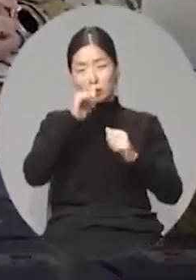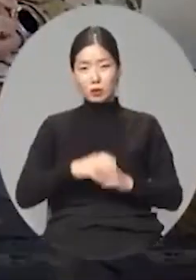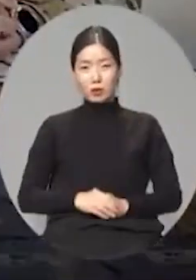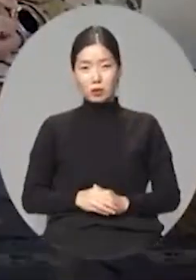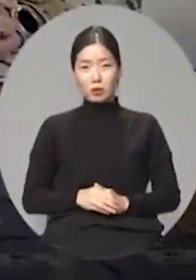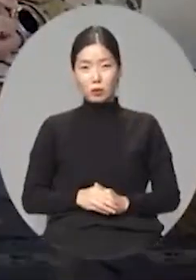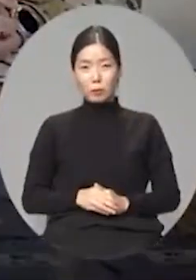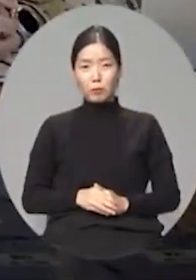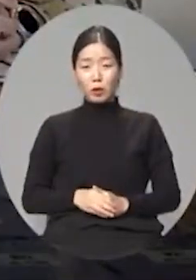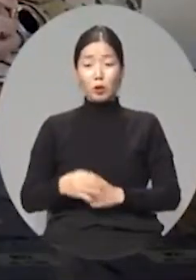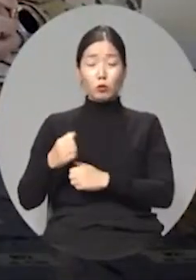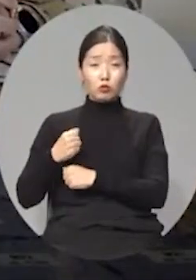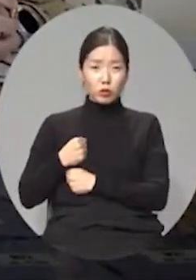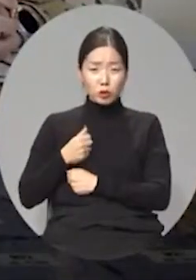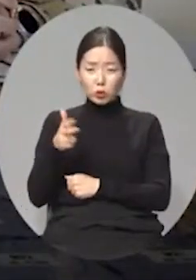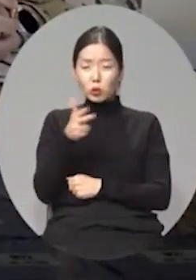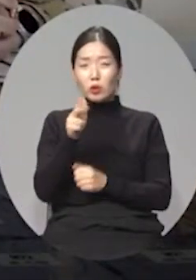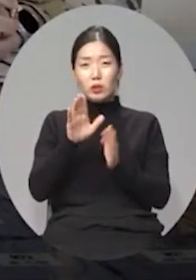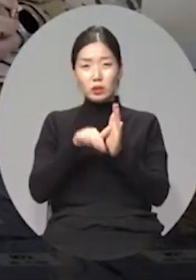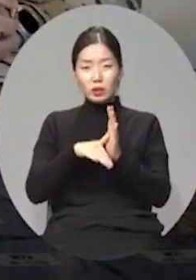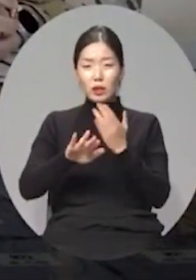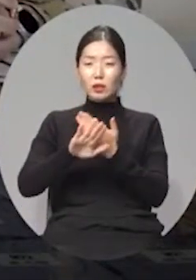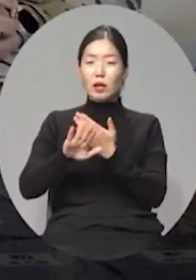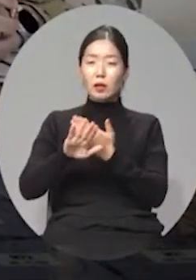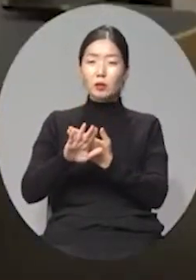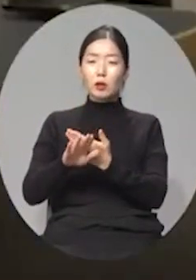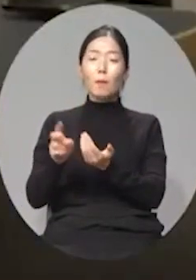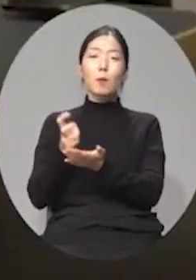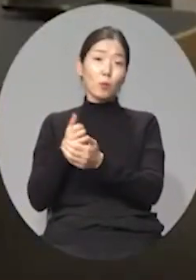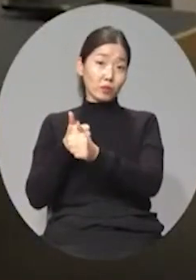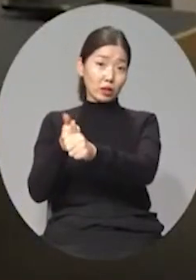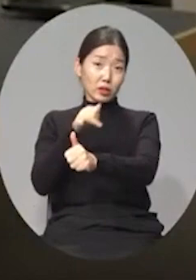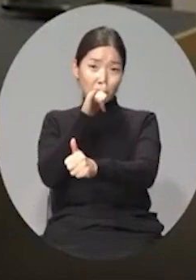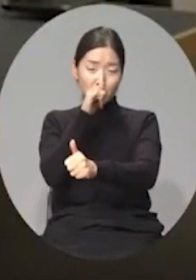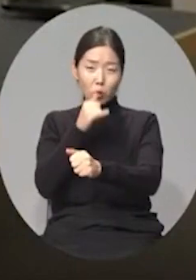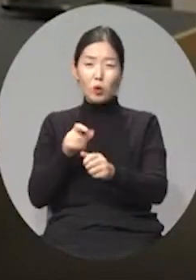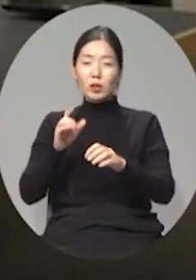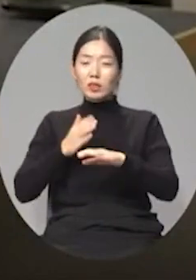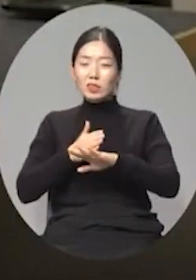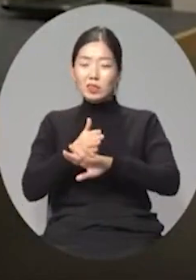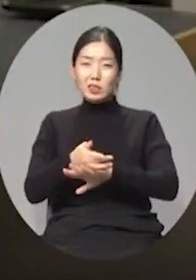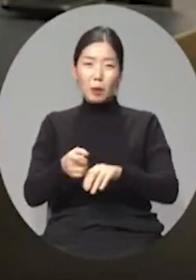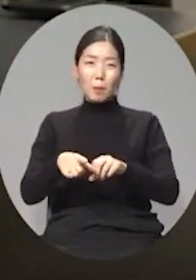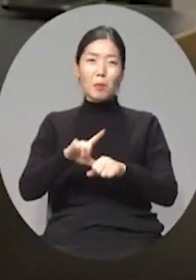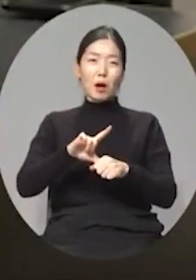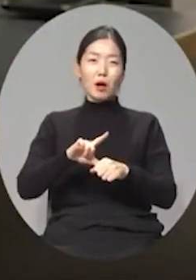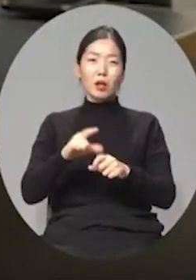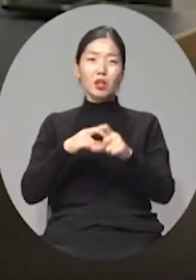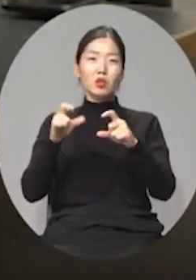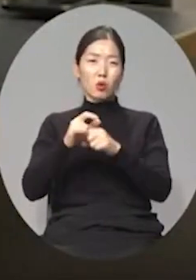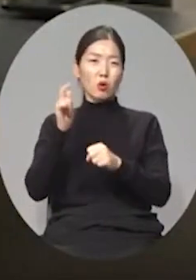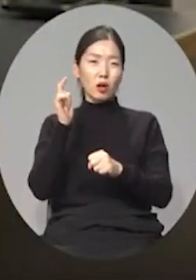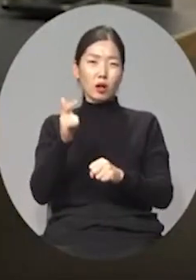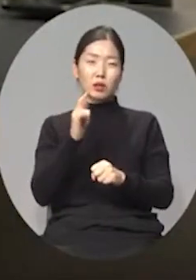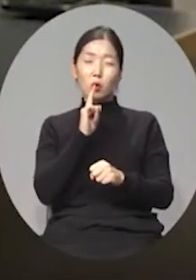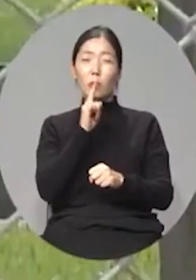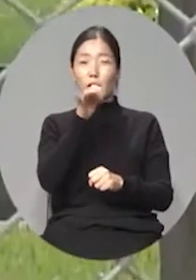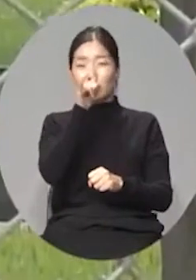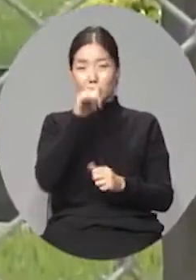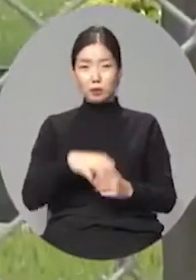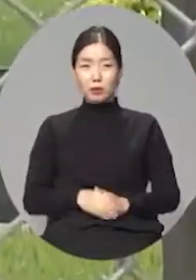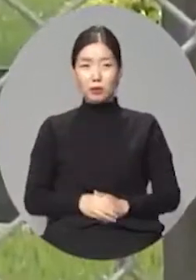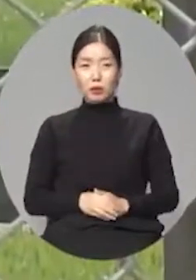군산 미군기지 측은 촬영 당시엔 다른 규정을 따랐다며 뒤늦게 마스크 착용 규정을 강화한 것이란 해명을 내놨습니다.